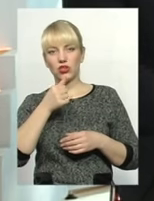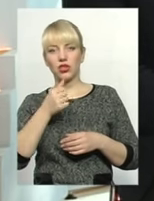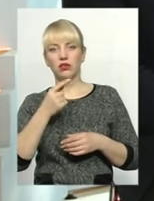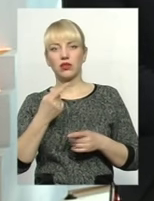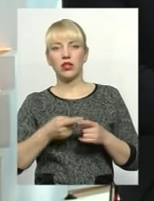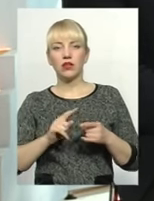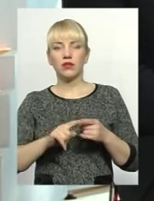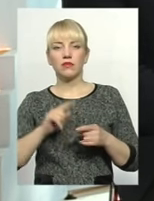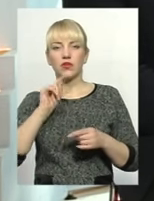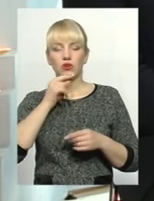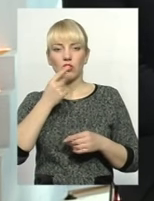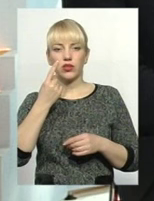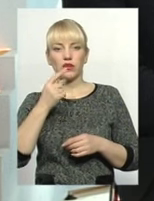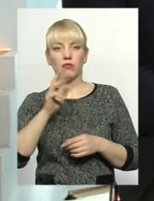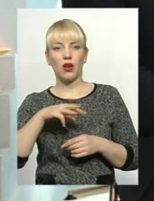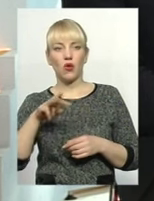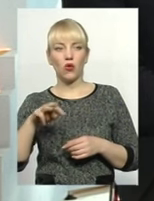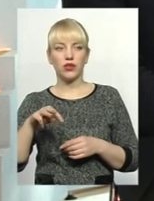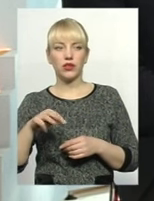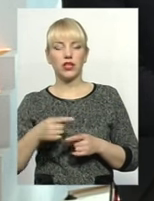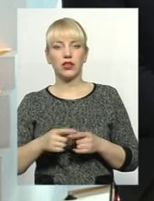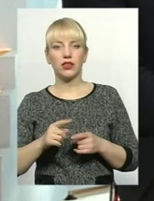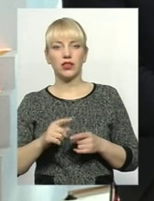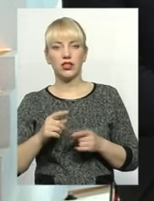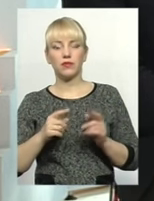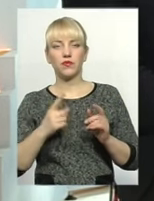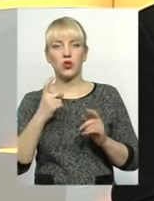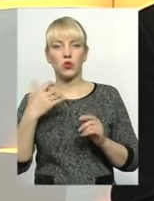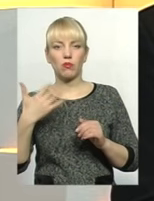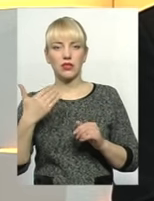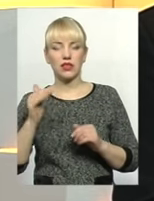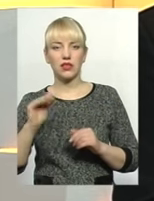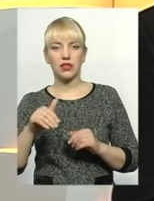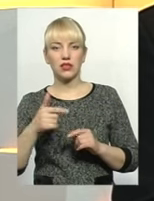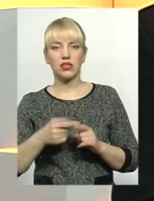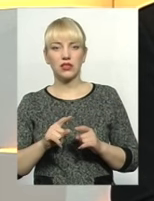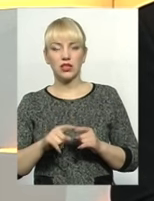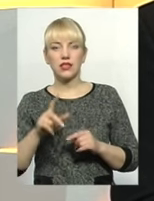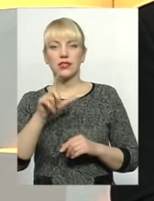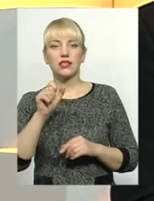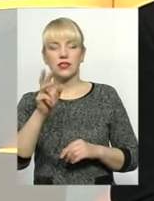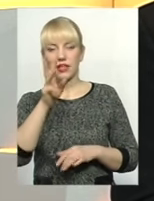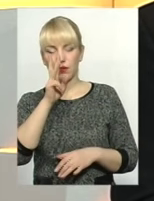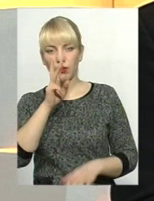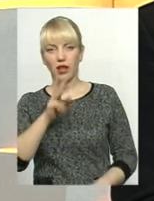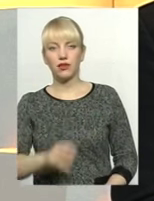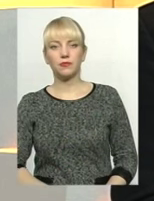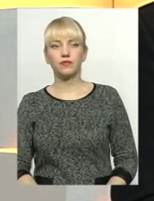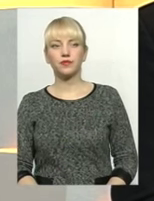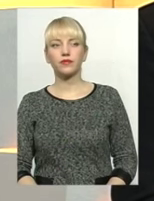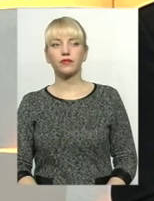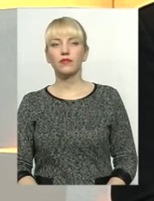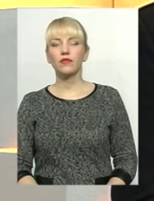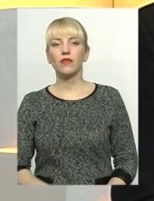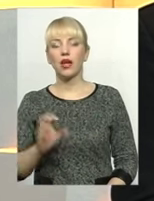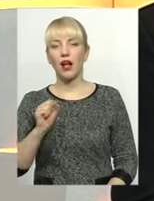1 мільйон 150-200 тисяч гривень. Це з відрахуваннями, з нарахуваннями заробітну плату. Контингент учнівський при